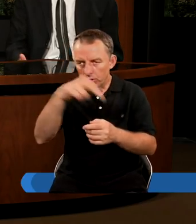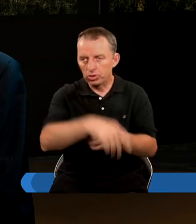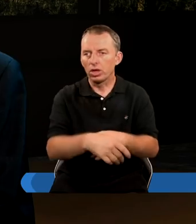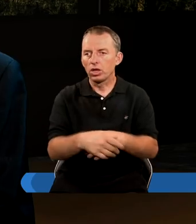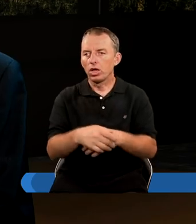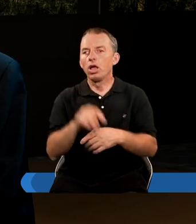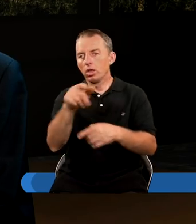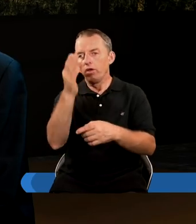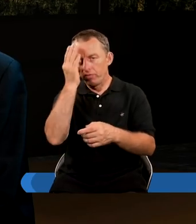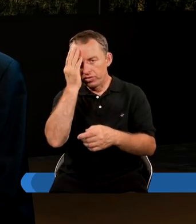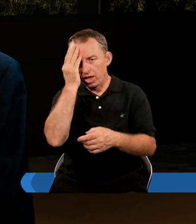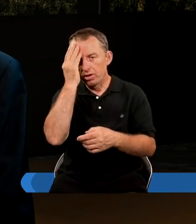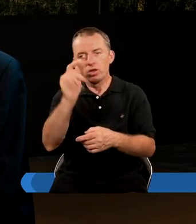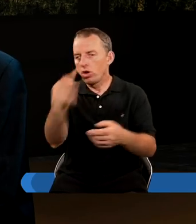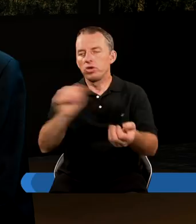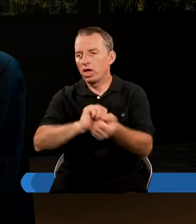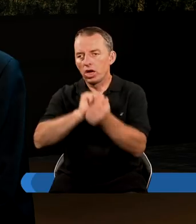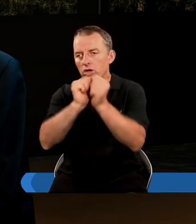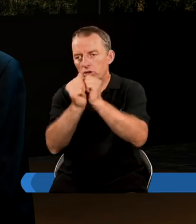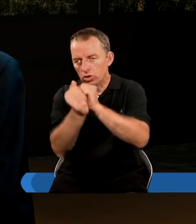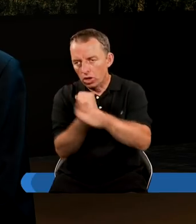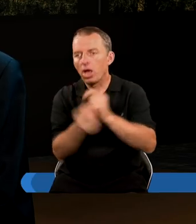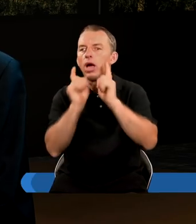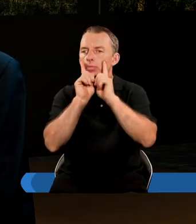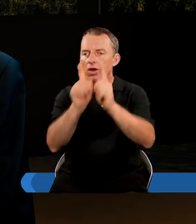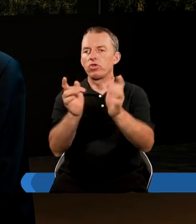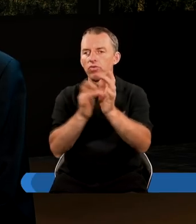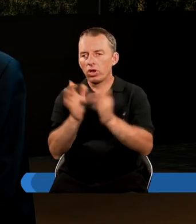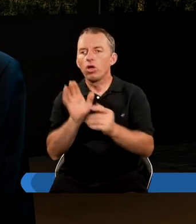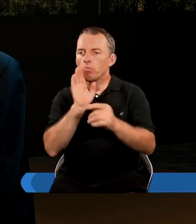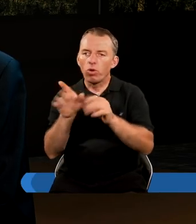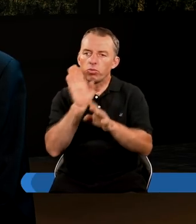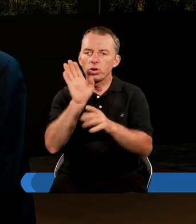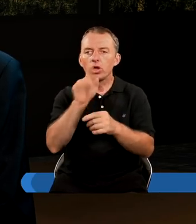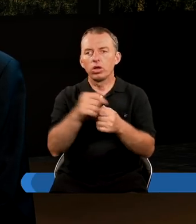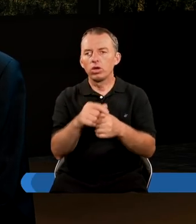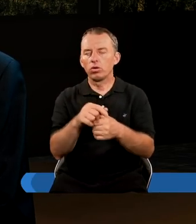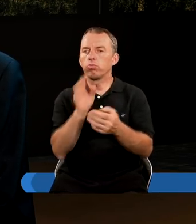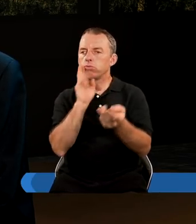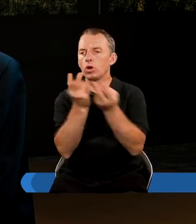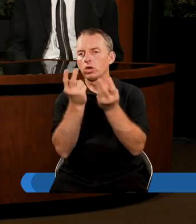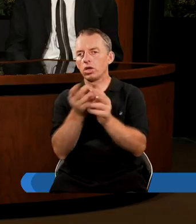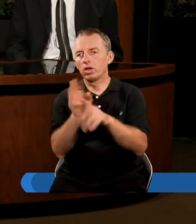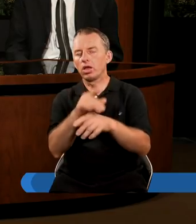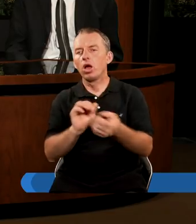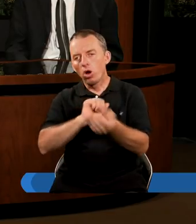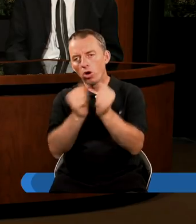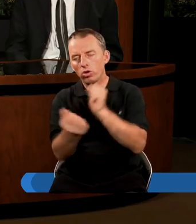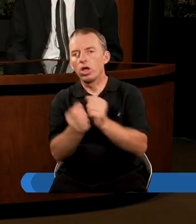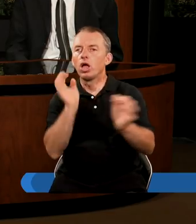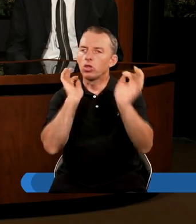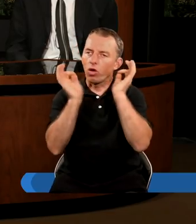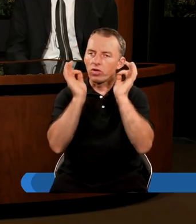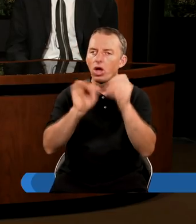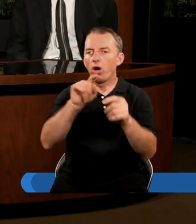I potem wiemy, że to nie jest prawdziwy Chrystus, ale to są po prostu zropatorzy. Choćby dlatego, że się